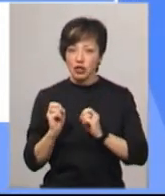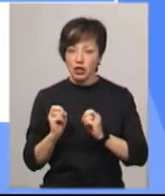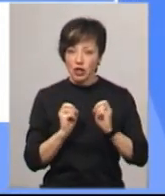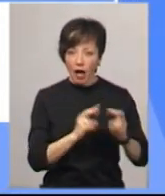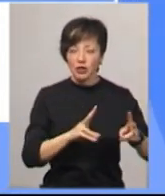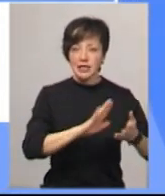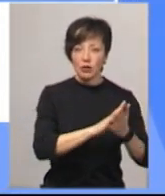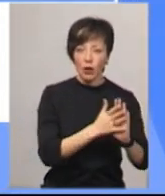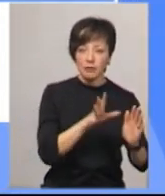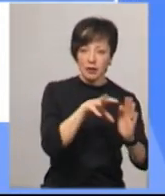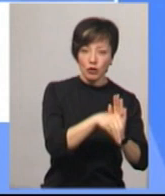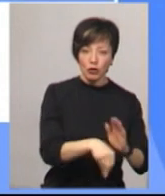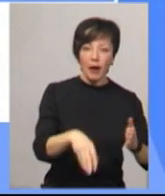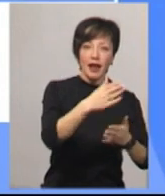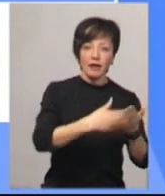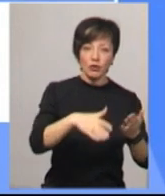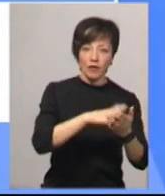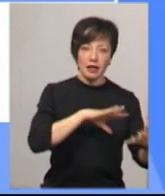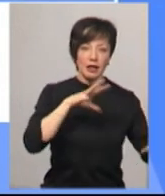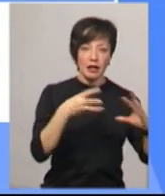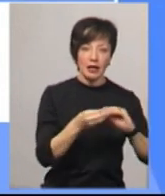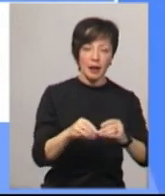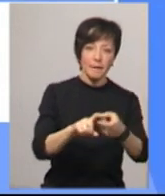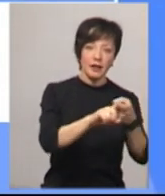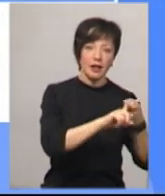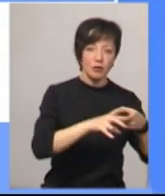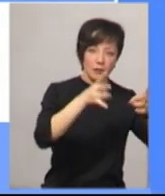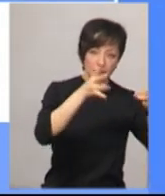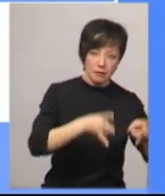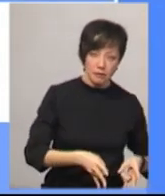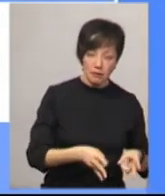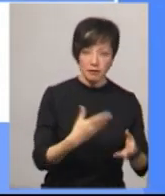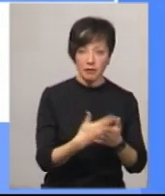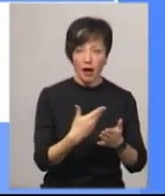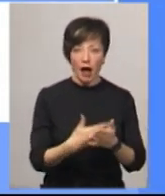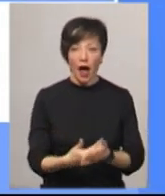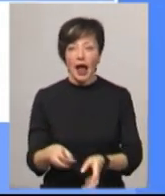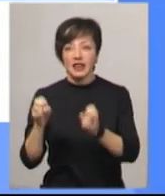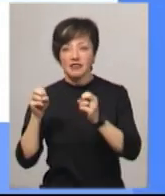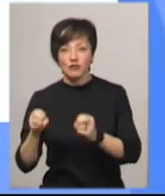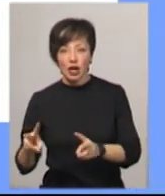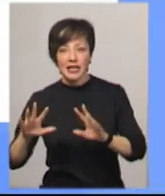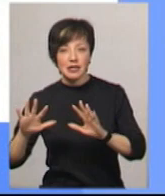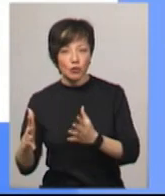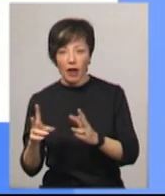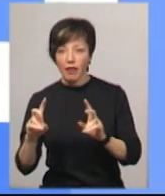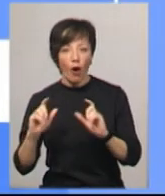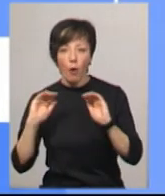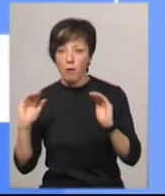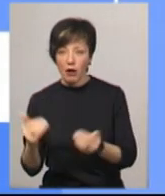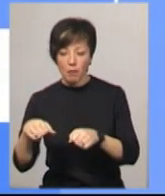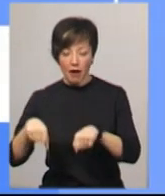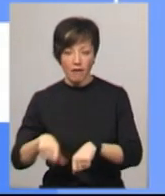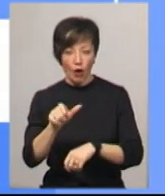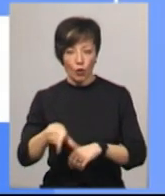щоб ліквідувати наслідки пригод, наприклад, епідемії чи техногенної катастрофи. Надзвичайна ситуація не обмежує права громадян.